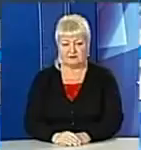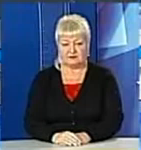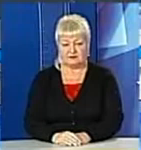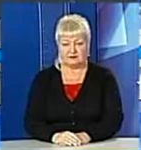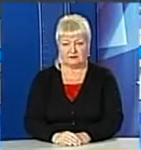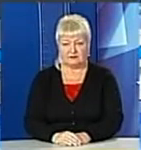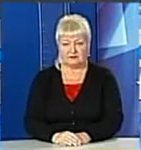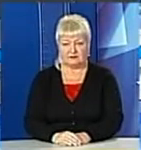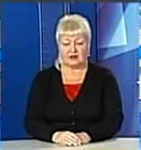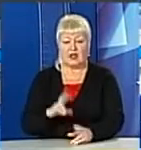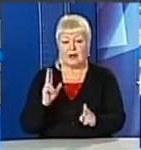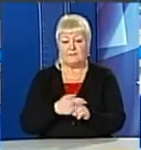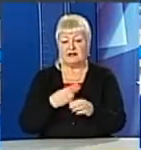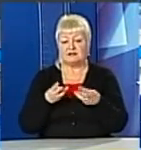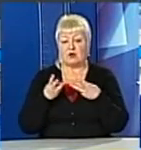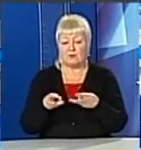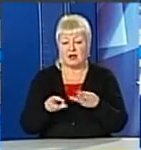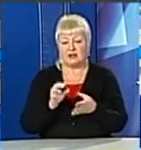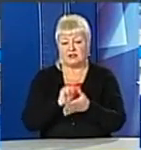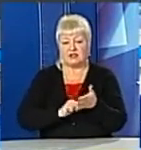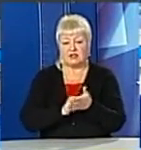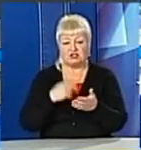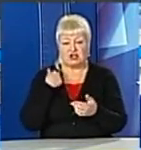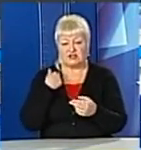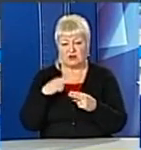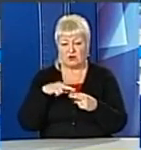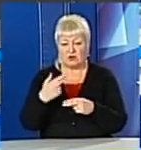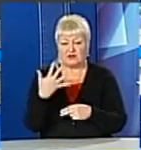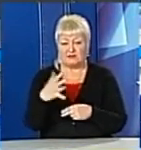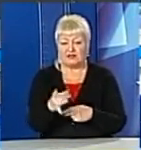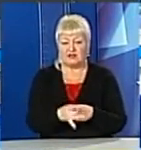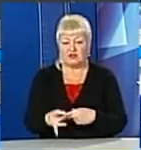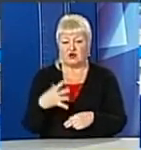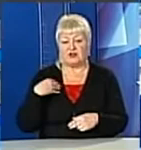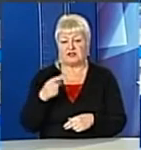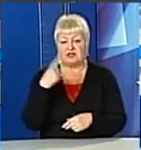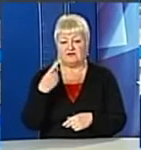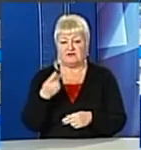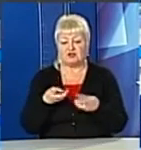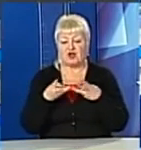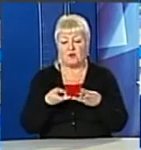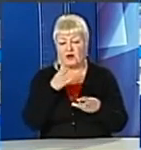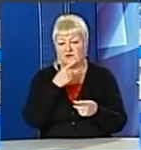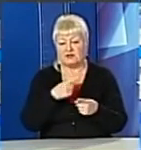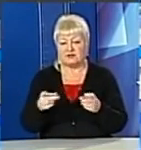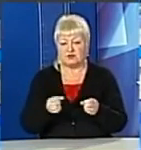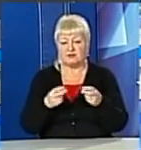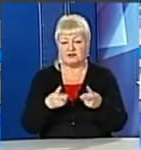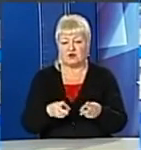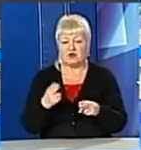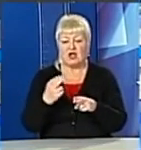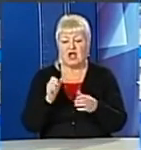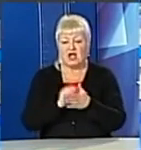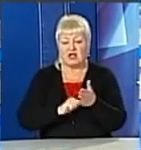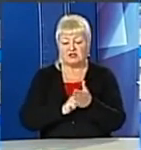Музика Без опалення через заборгованість. В п'яти районах на Львівщині опалювальний сезон під загрозою через мільйонні